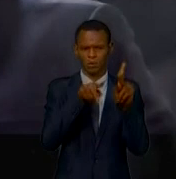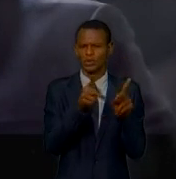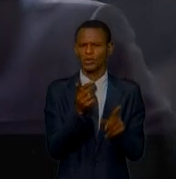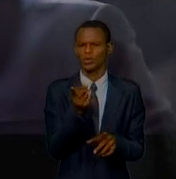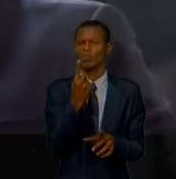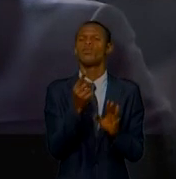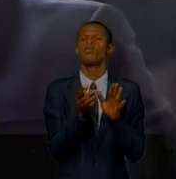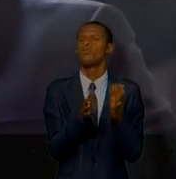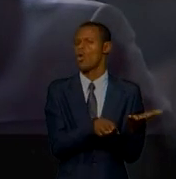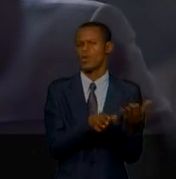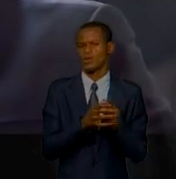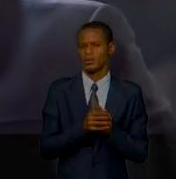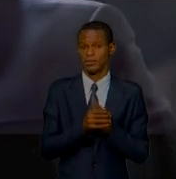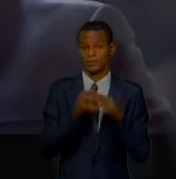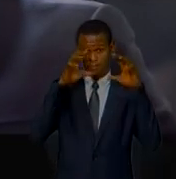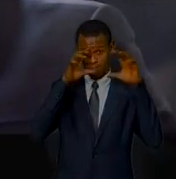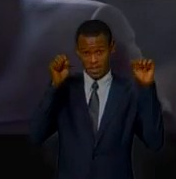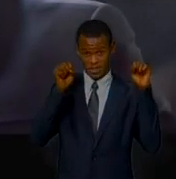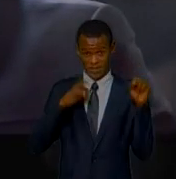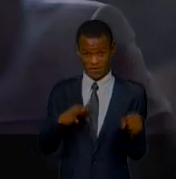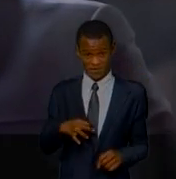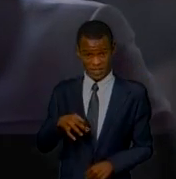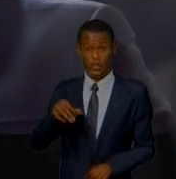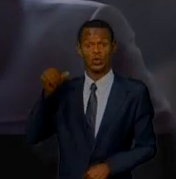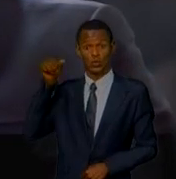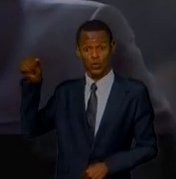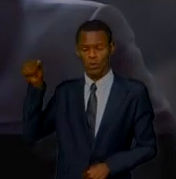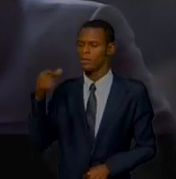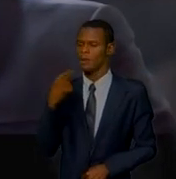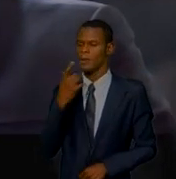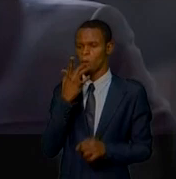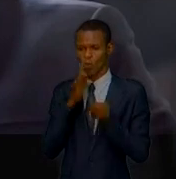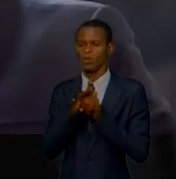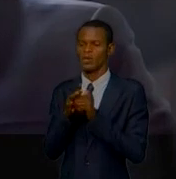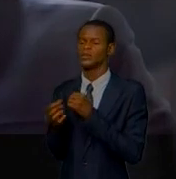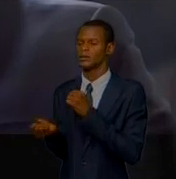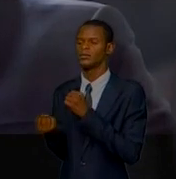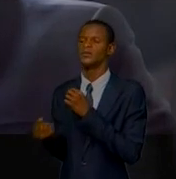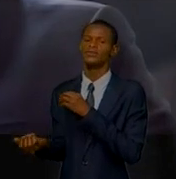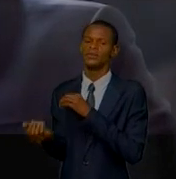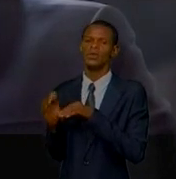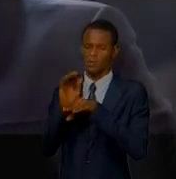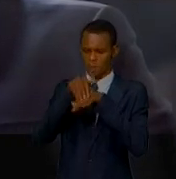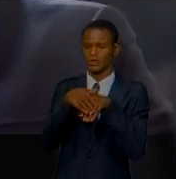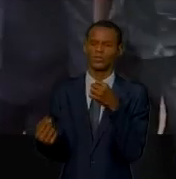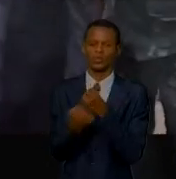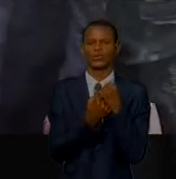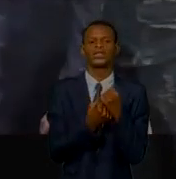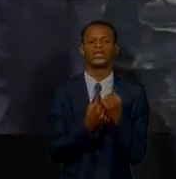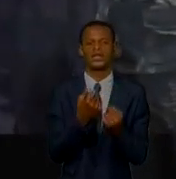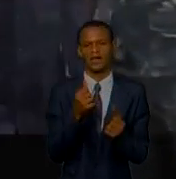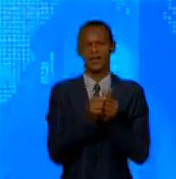chef de l'État a annoncé sa participation et nous sommes en train d'exécuter ces recommandations.